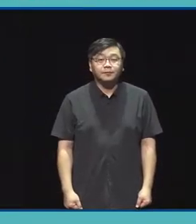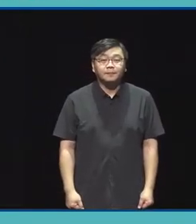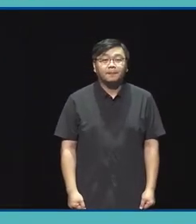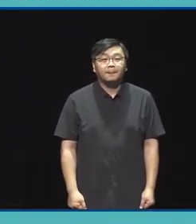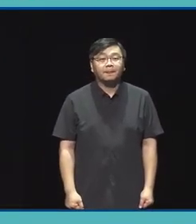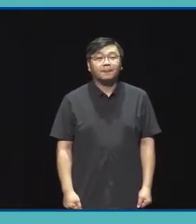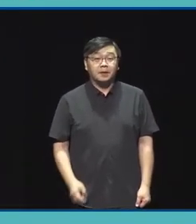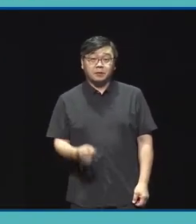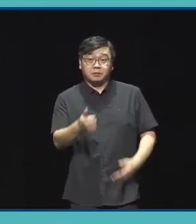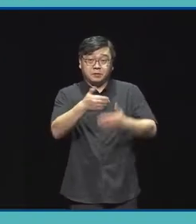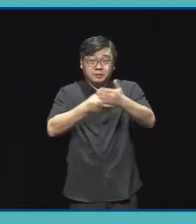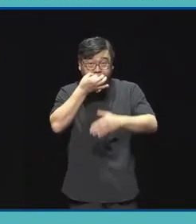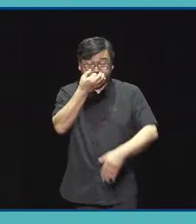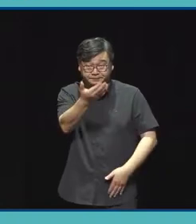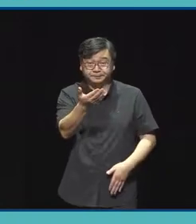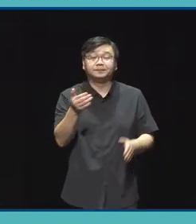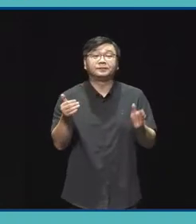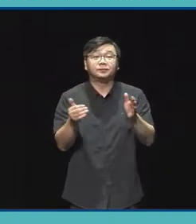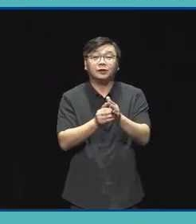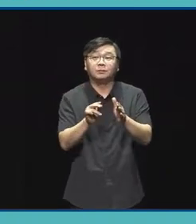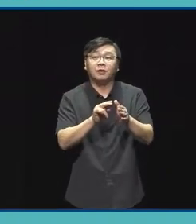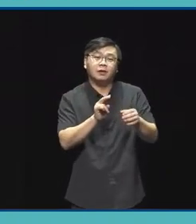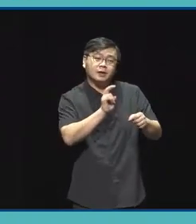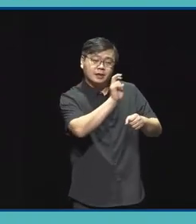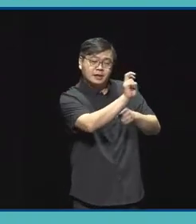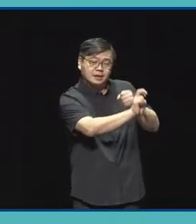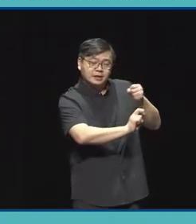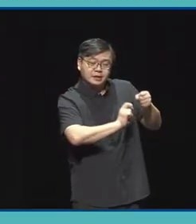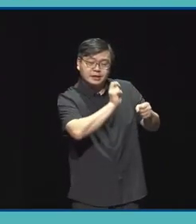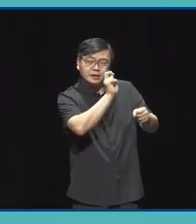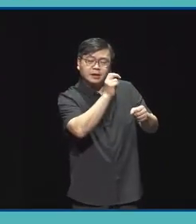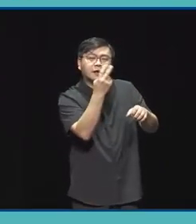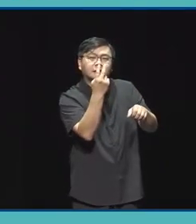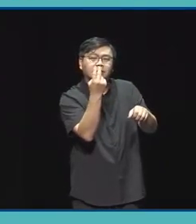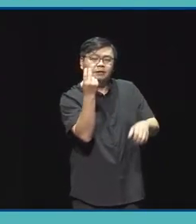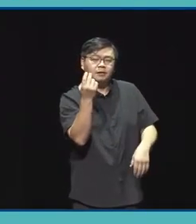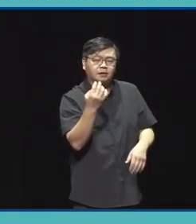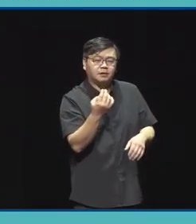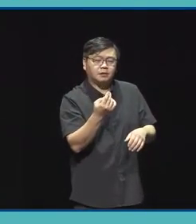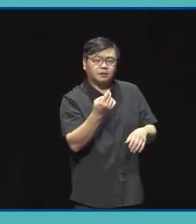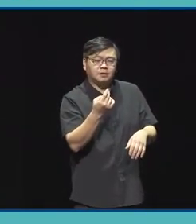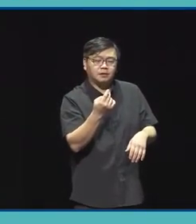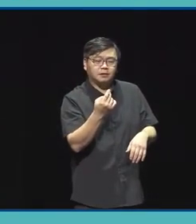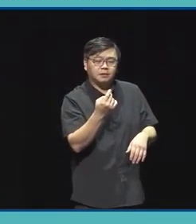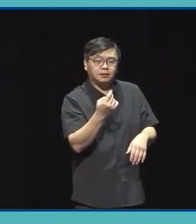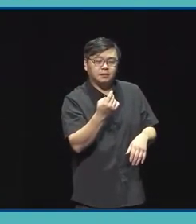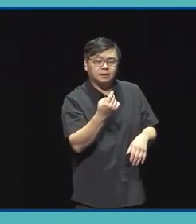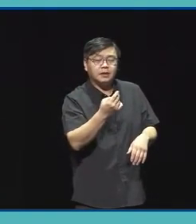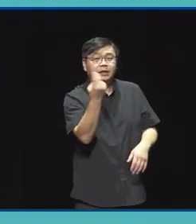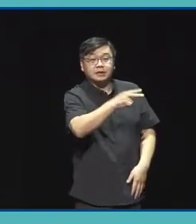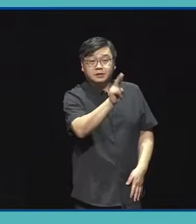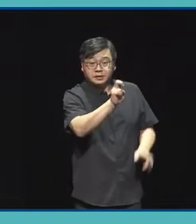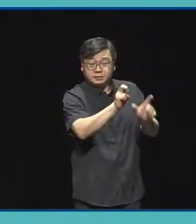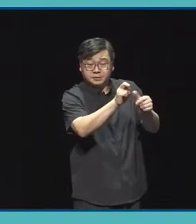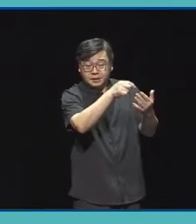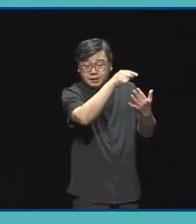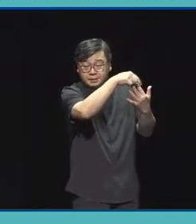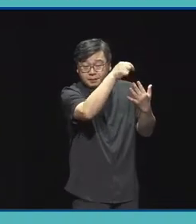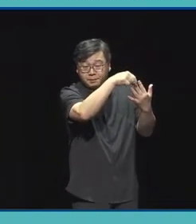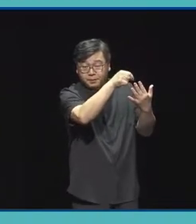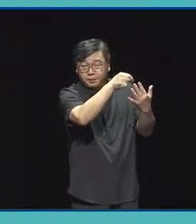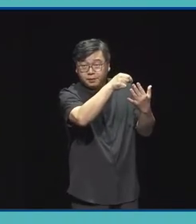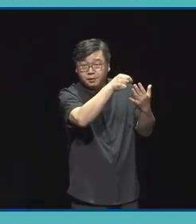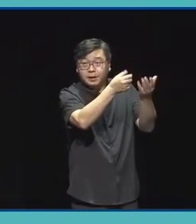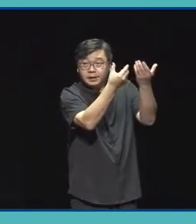방금 소개해드린 영상에는 20년 선정작품 몇 개가 소개되었는데요 이 중 직접 혹시 보신 작품이 있으실까요?